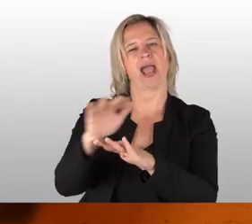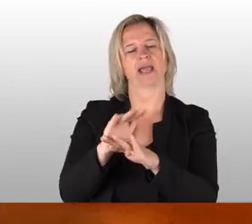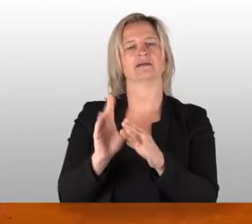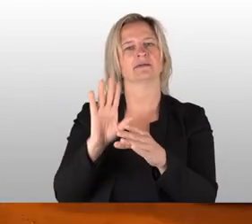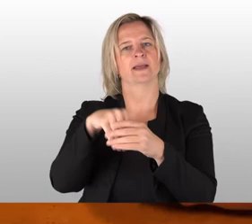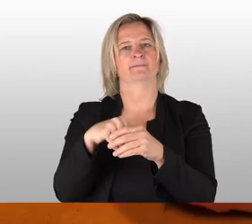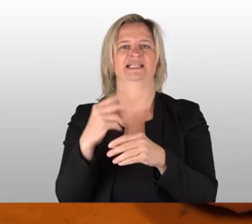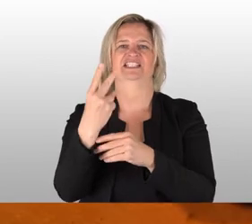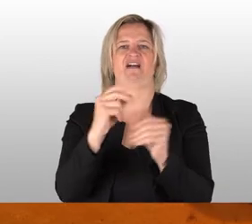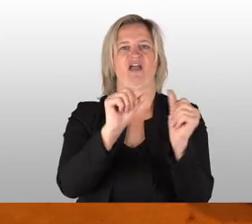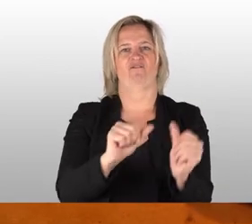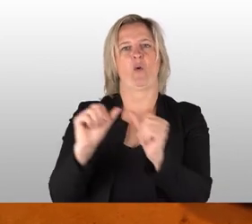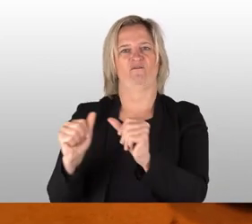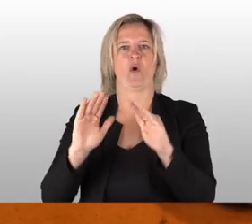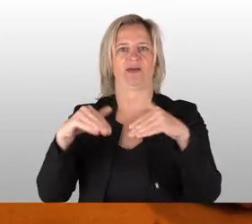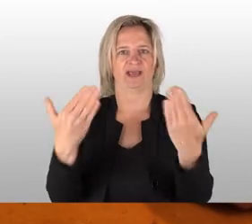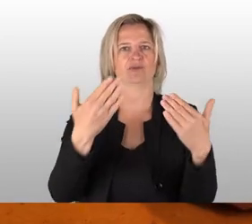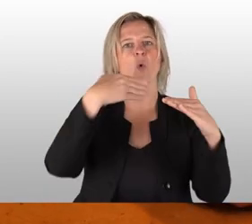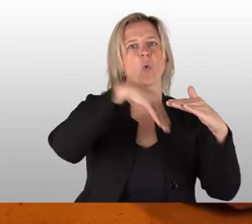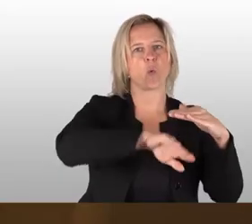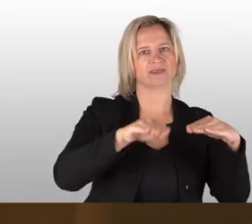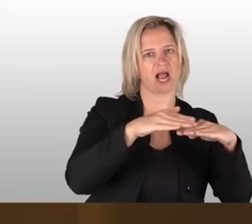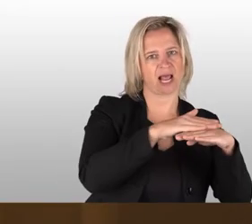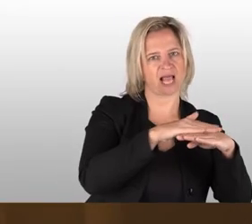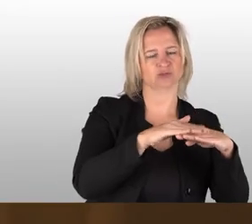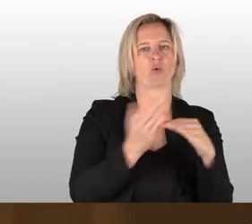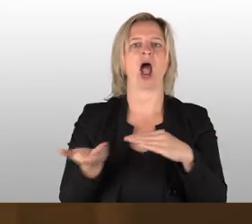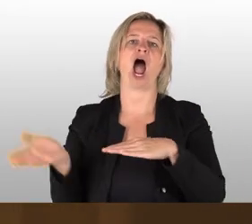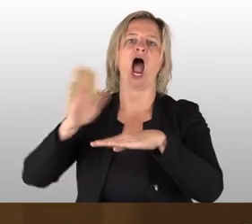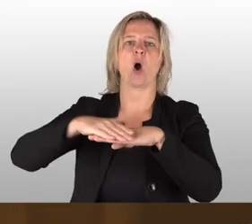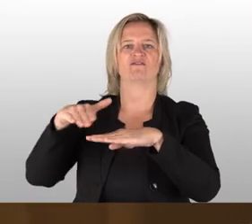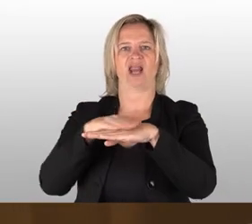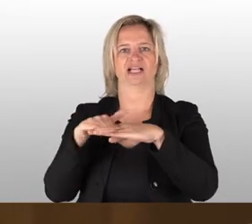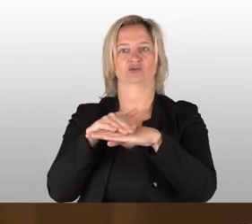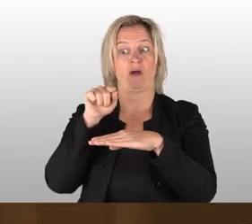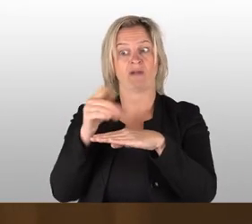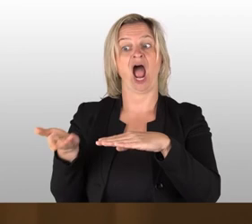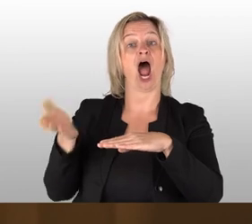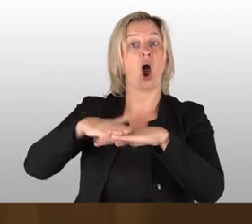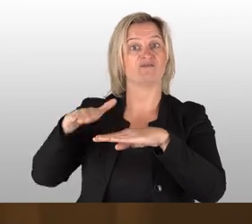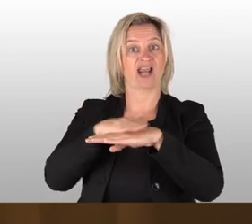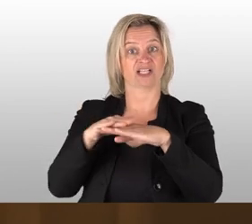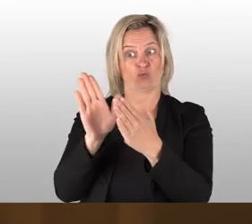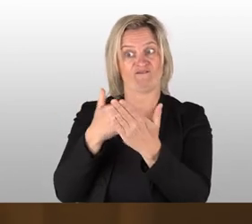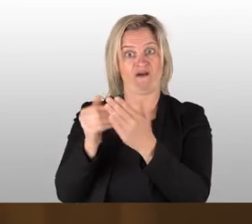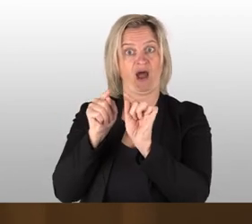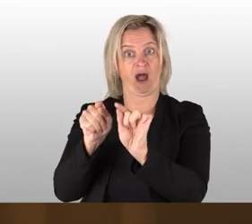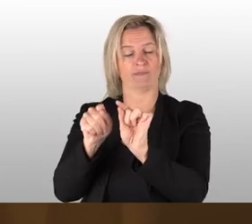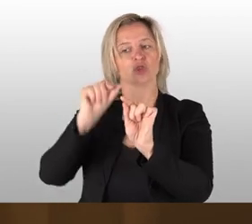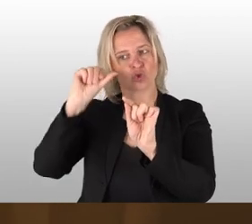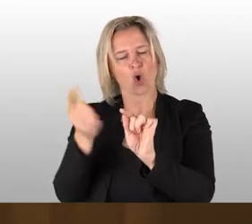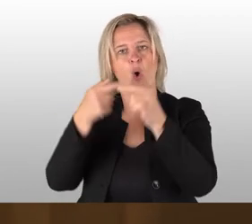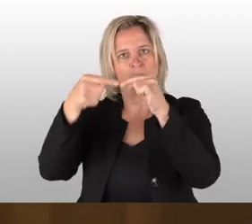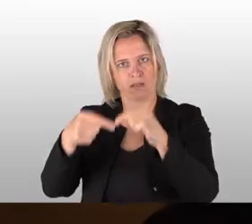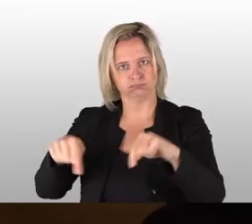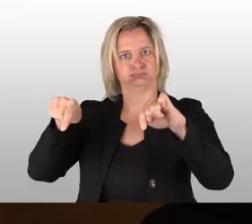Varianten, so im Groben gesagt. Also Unterglasur und Aufglasur. Und die Aufglasurfarben sind auch